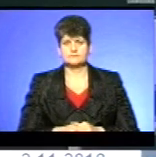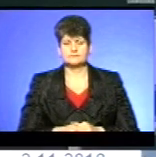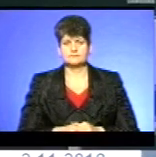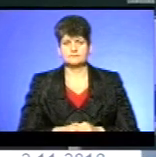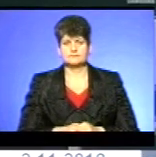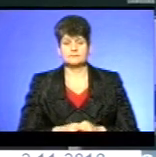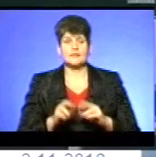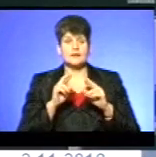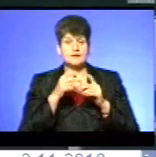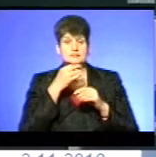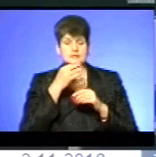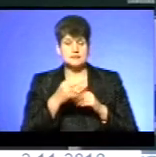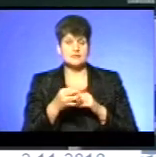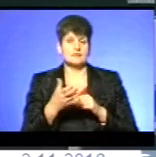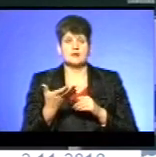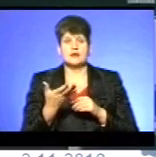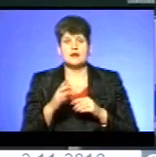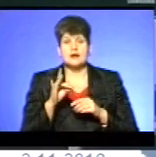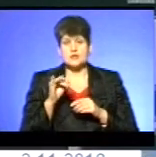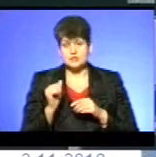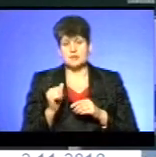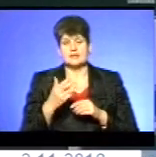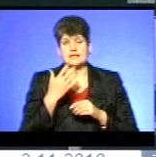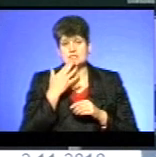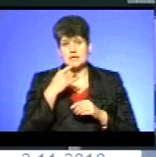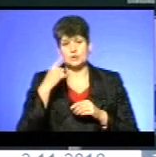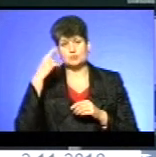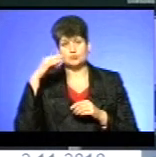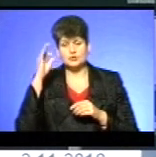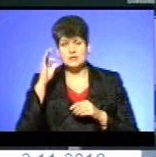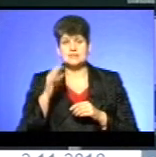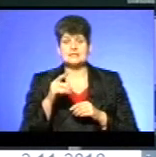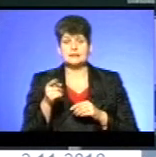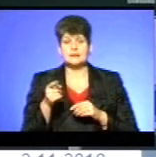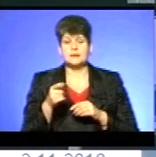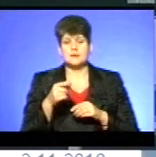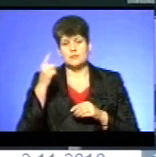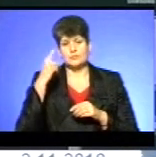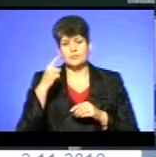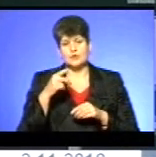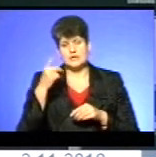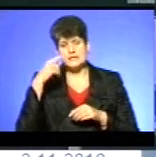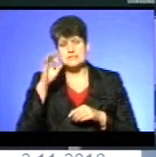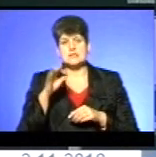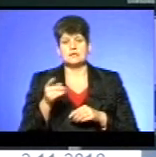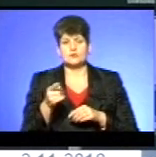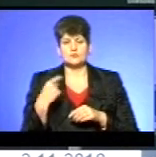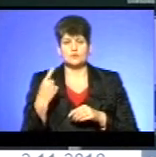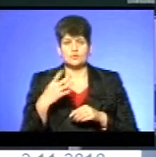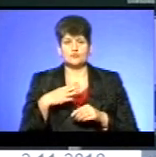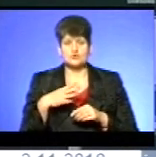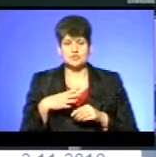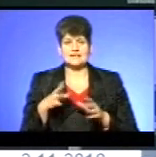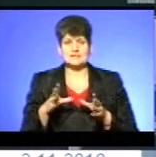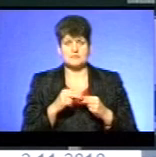Як повідомив речник Нацполіції в області Сергій Крета, правоохоронці Тернопільшини очікують такої співпраці з іншими мобільними